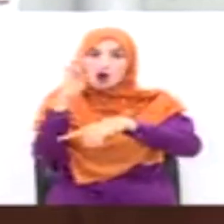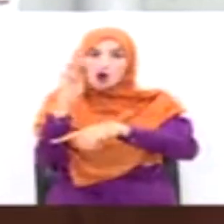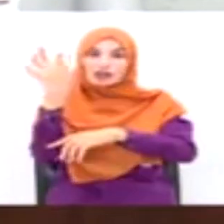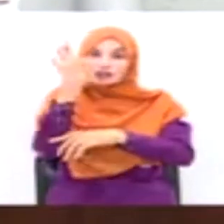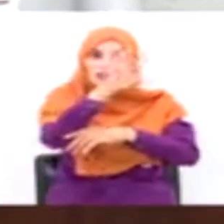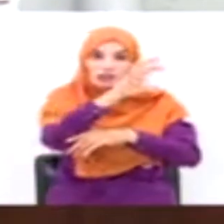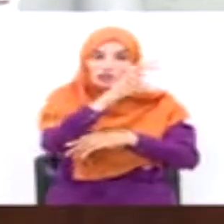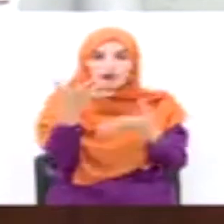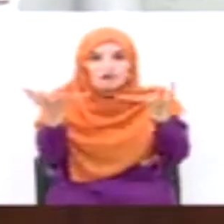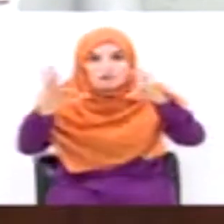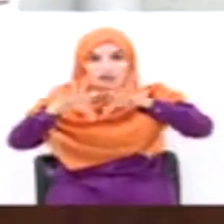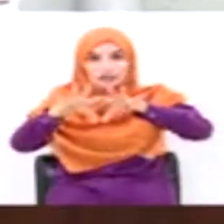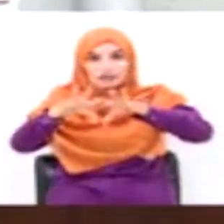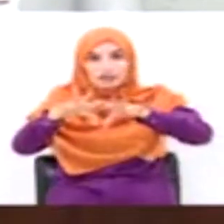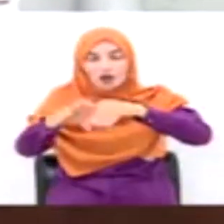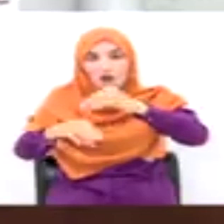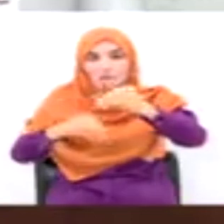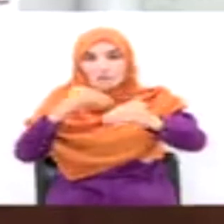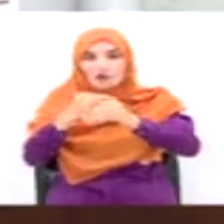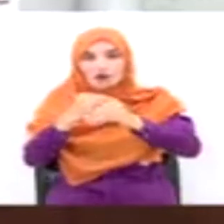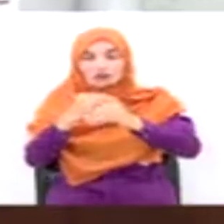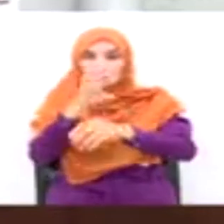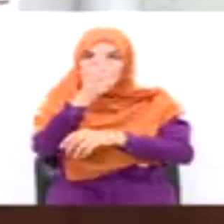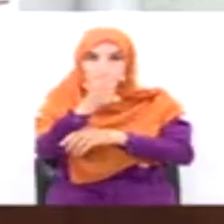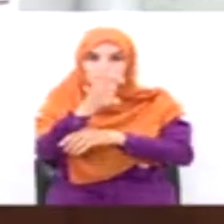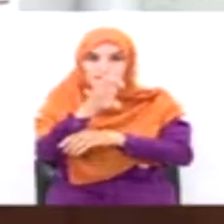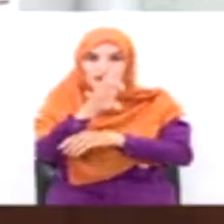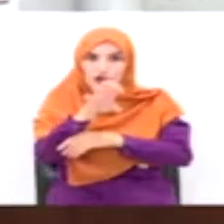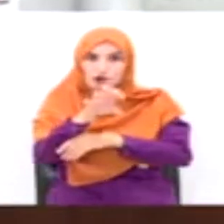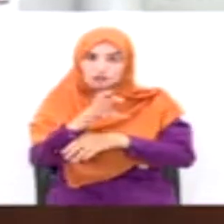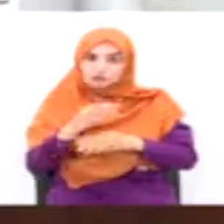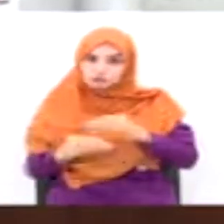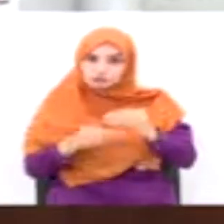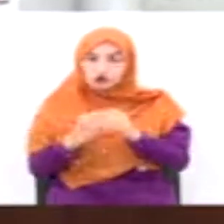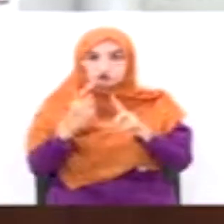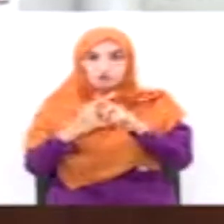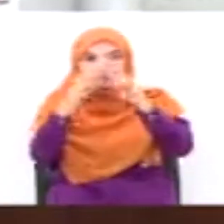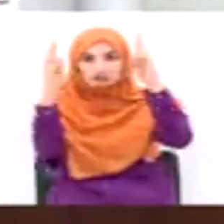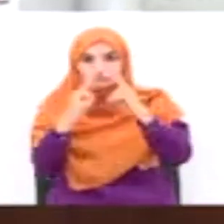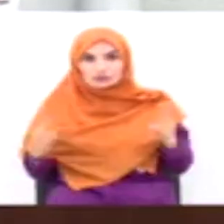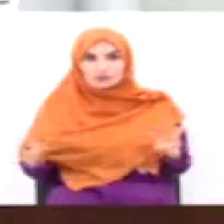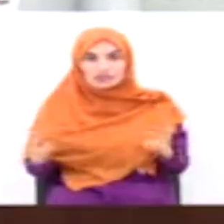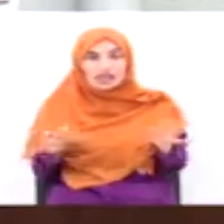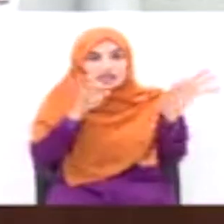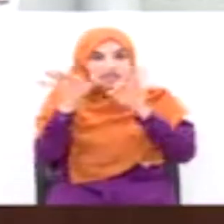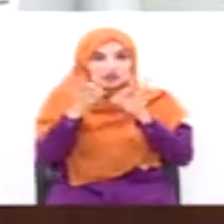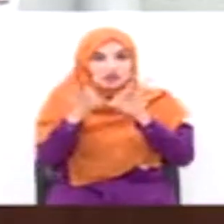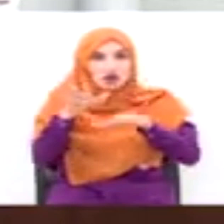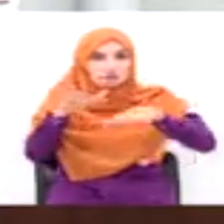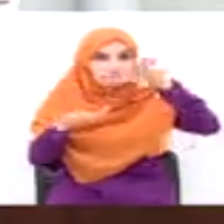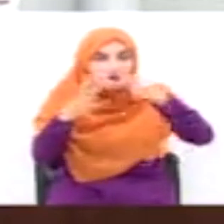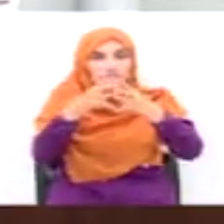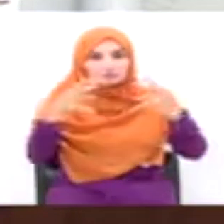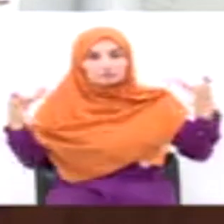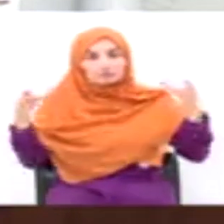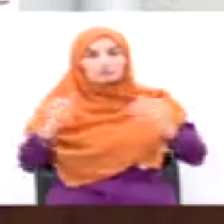وجعل منها دولة محورية لتأثيرها إقليمي ودولياً في ظل استراتيجية التوازنات الكبرى في